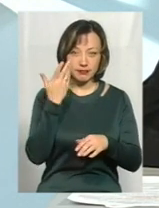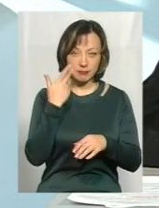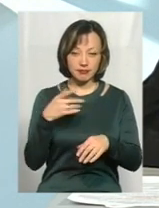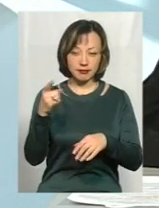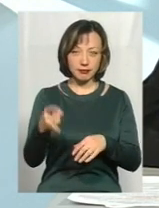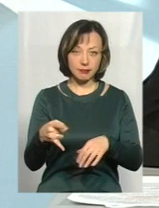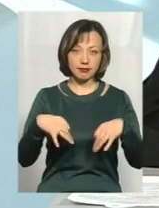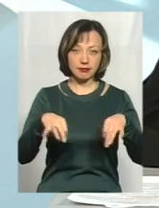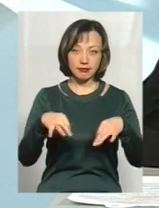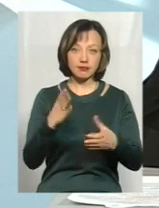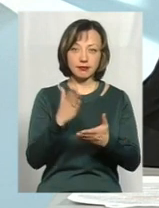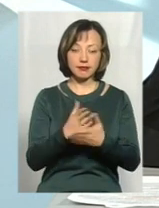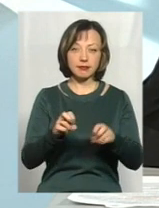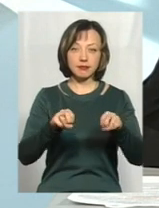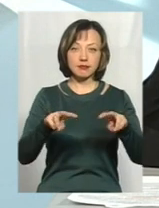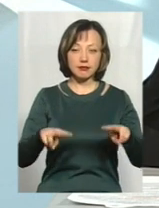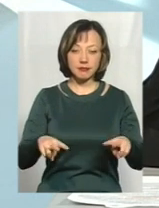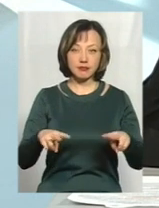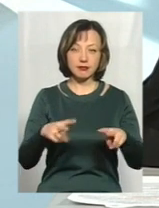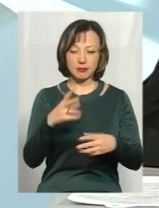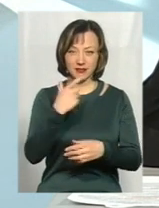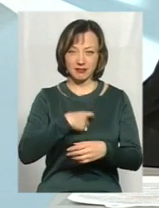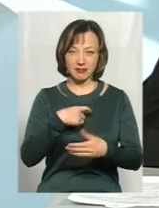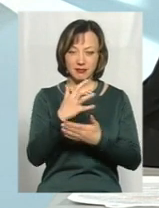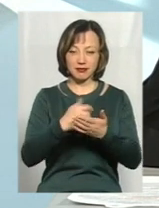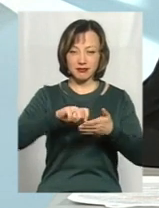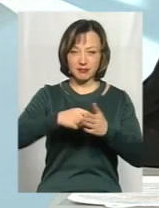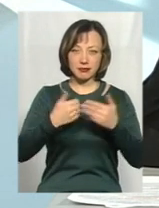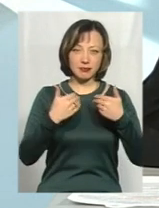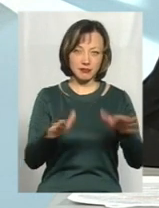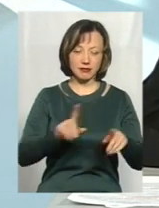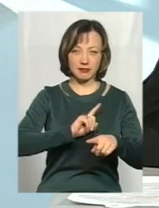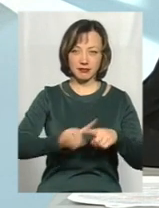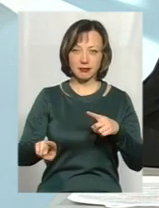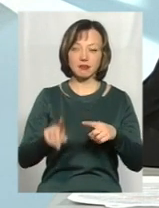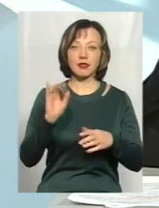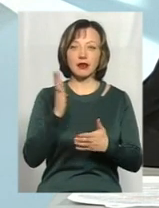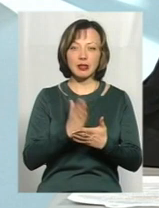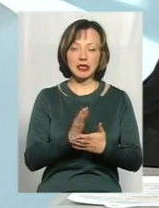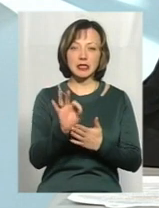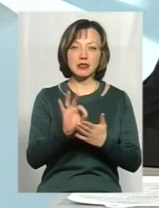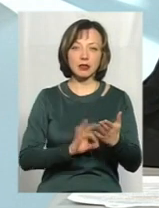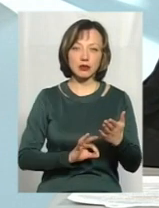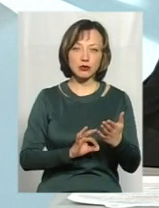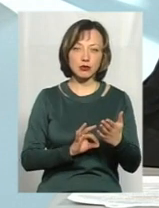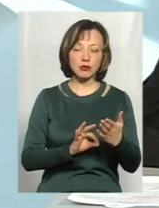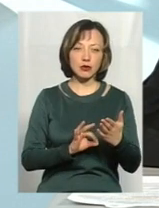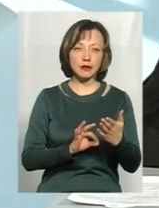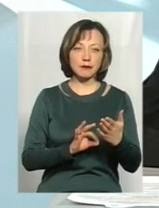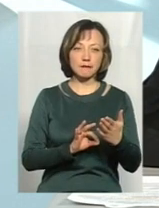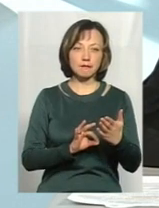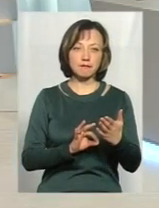автомобіль, є спеціальні технічні засоби, щоб його відкрити бігом. Є зразу засоби, щоб